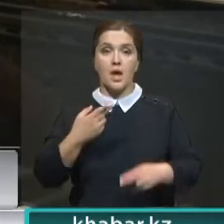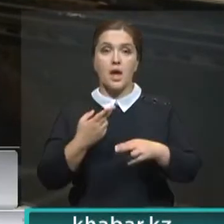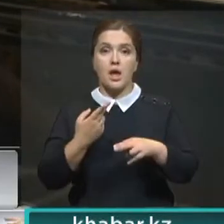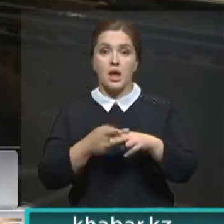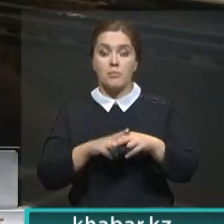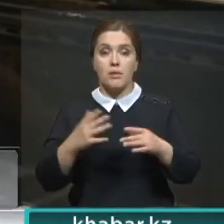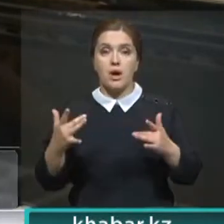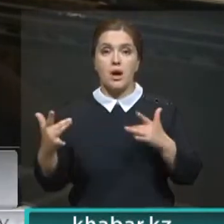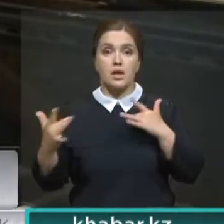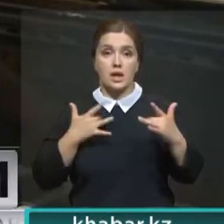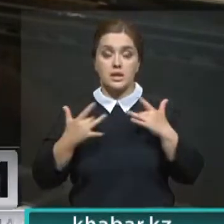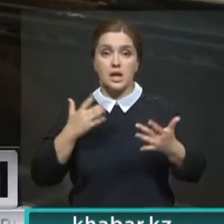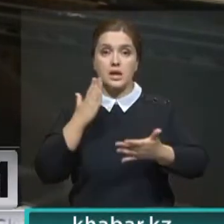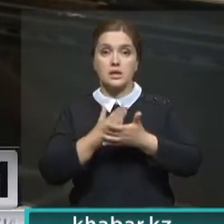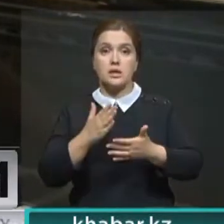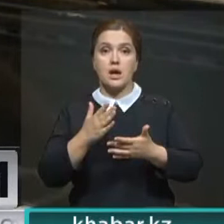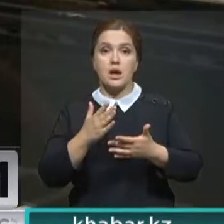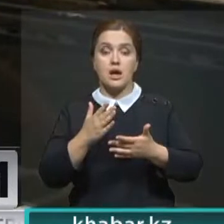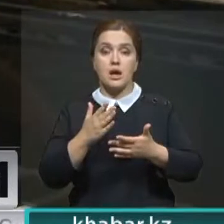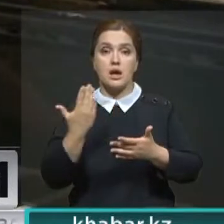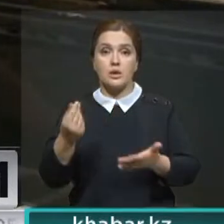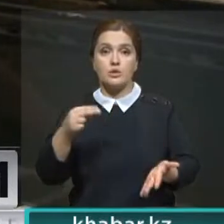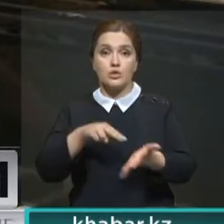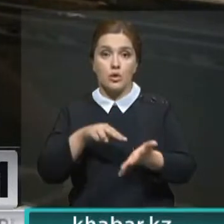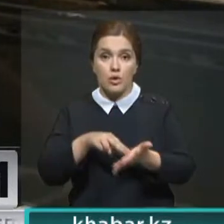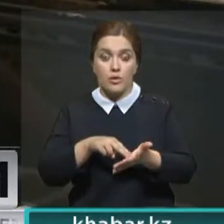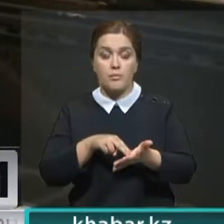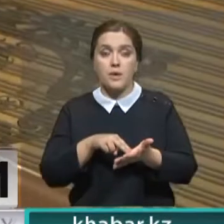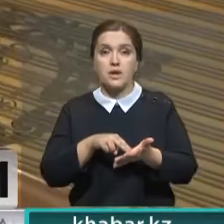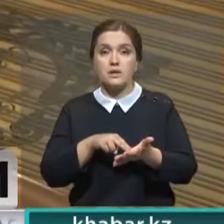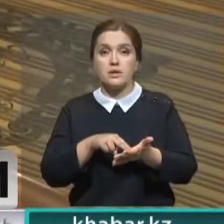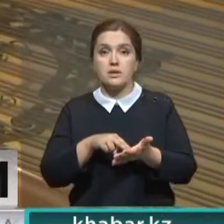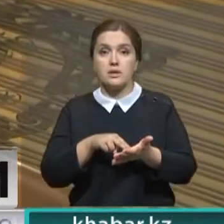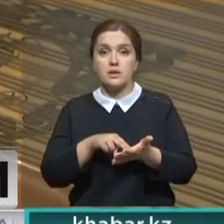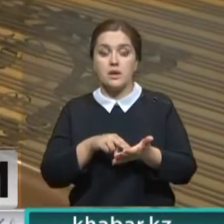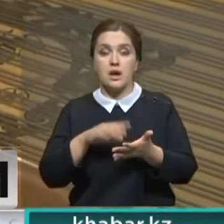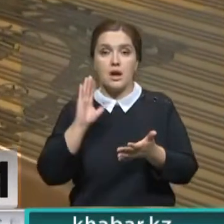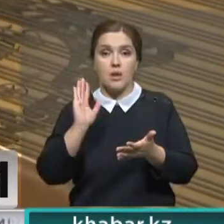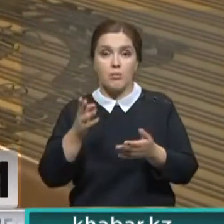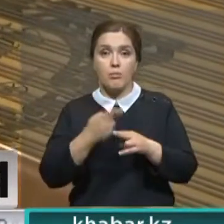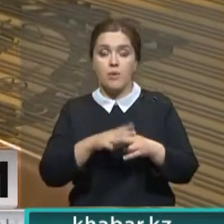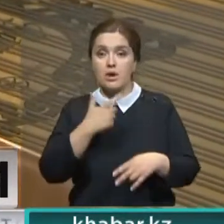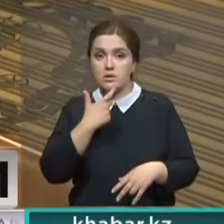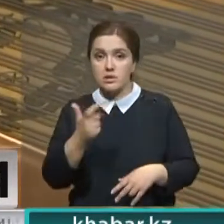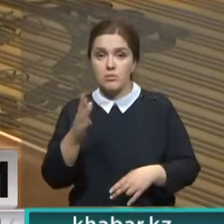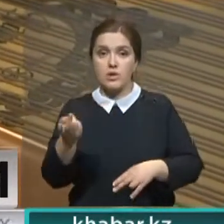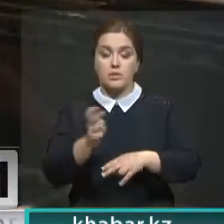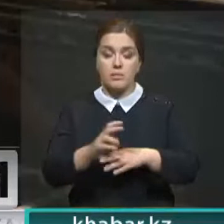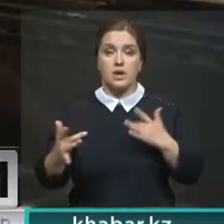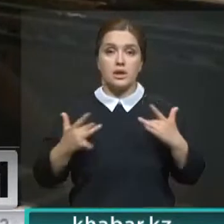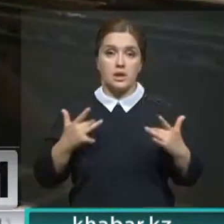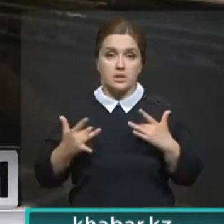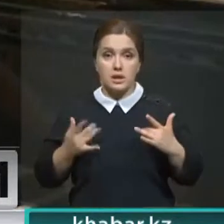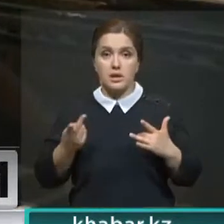много лет вперед. Естественно, стоимость соответствующая, та публика, те зрители, которые приходят на этот концерт,